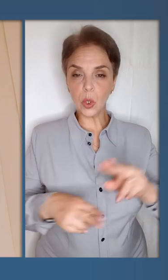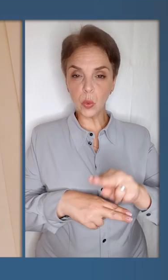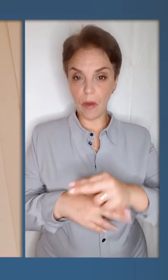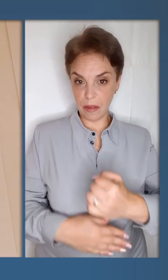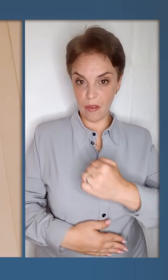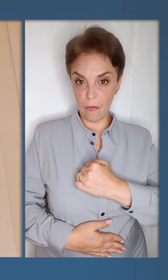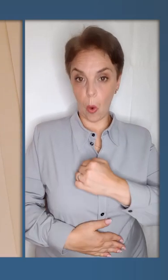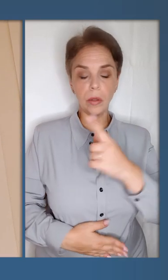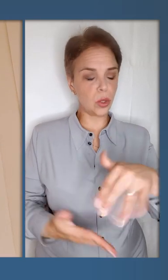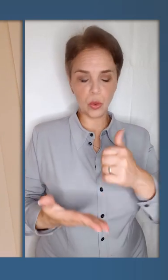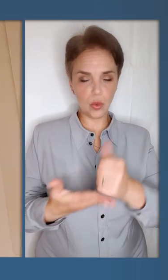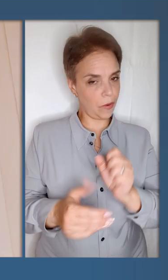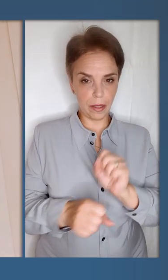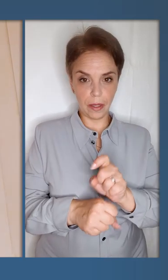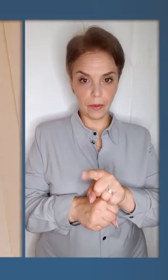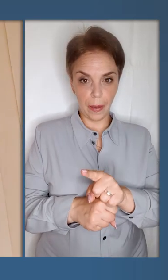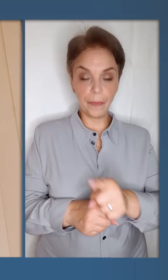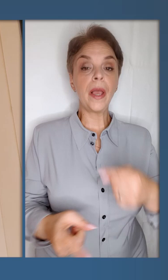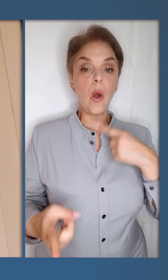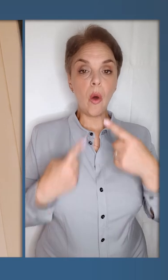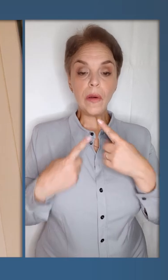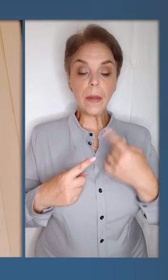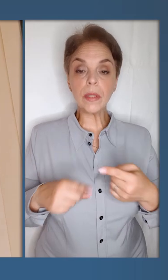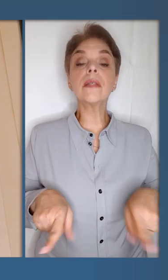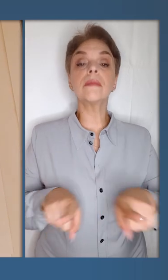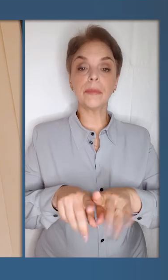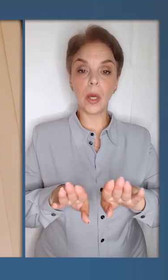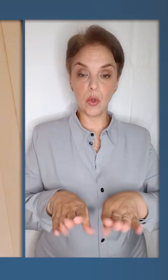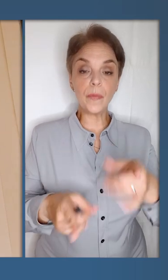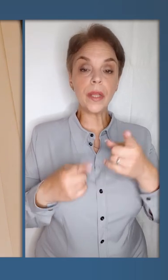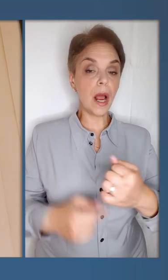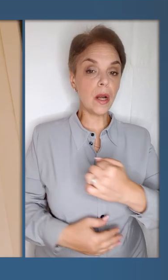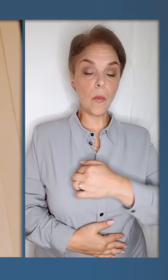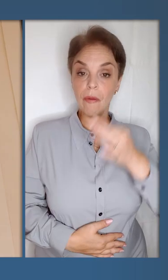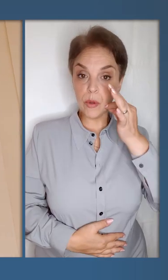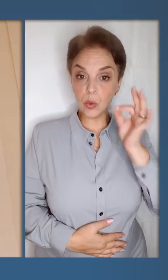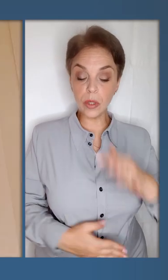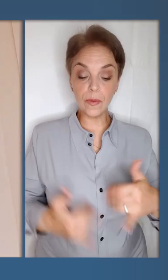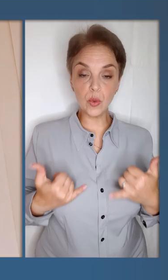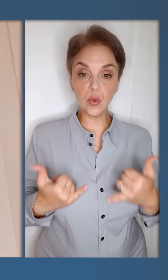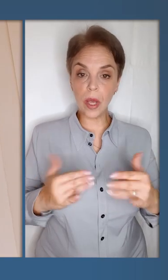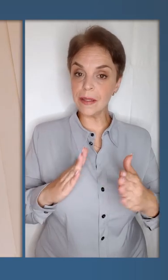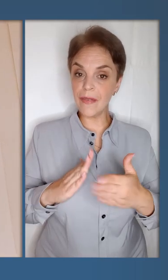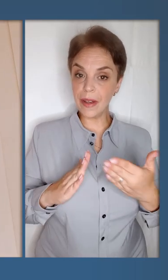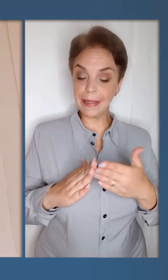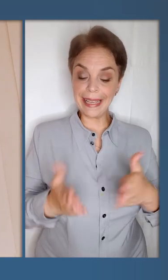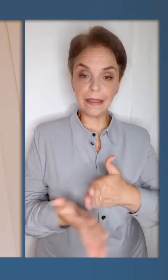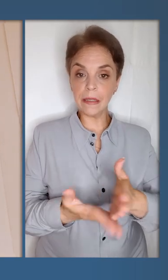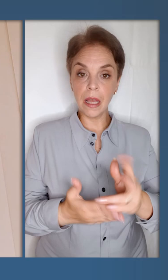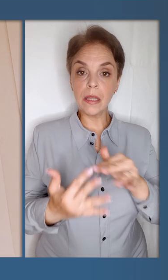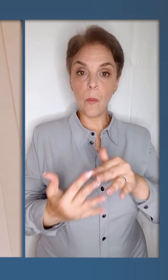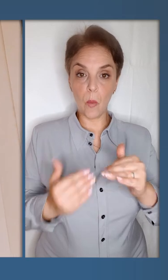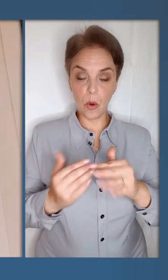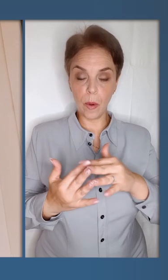тренування воїнів, одне з ключових завдань. Говорили про це також. Реальний бойовий досвід, сучасні виклики та